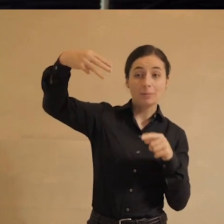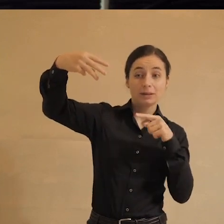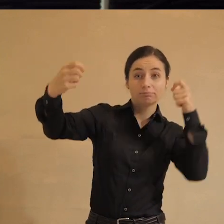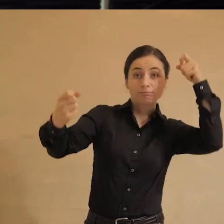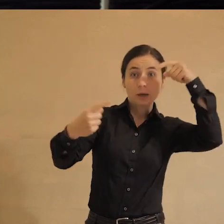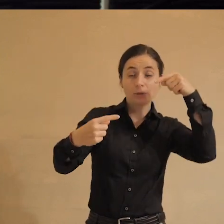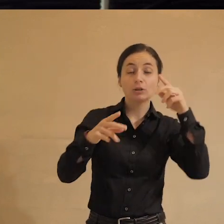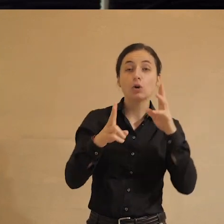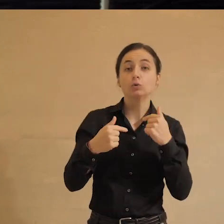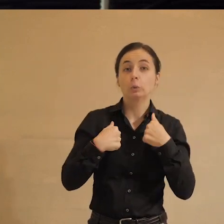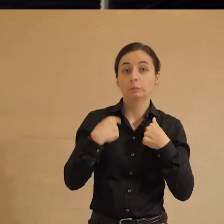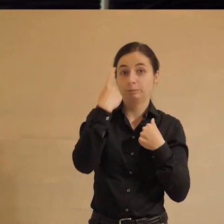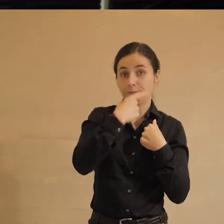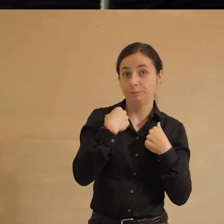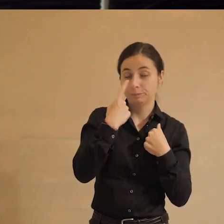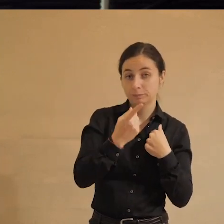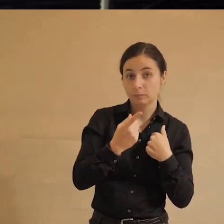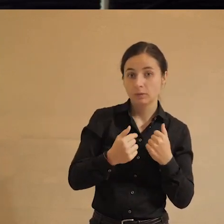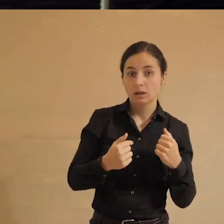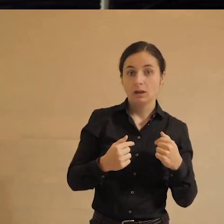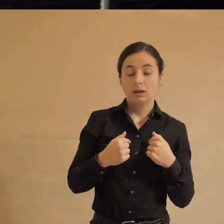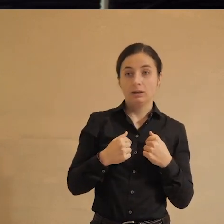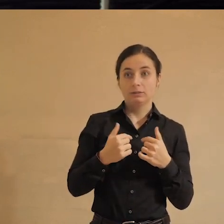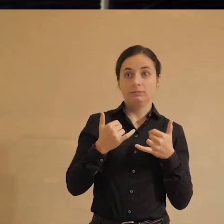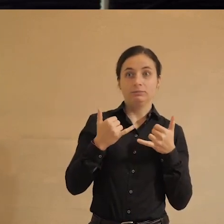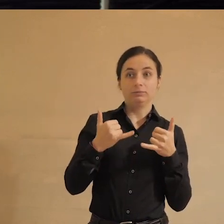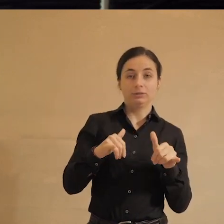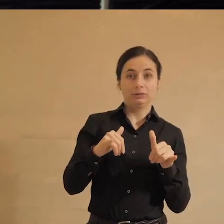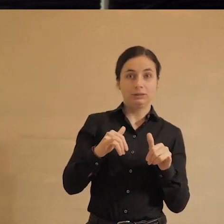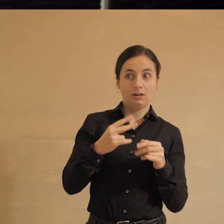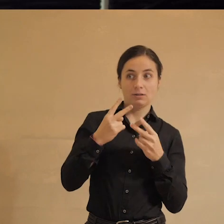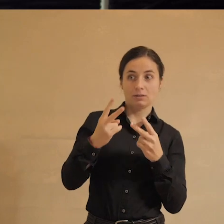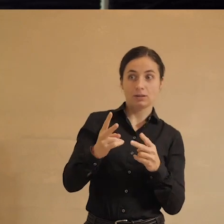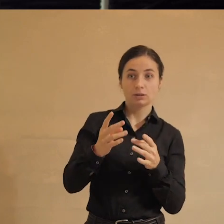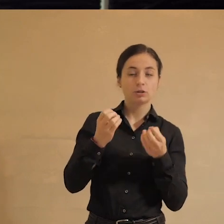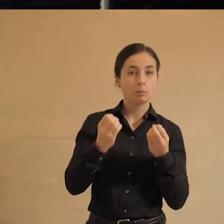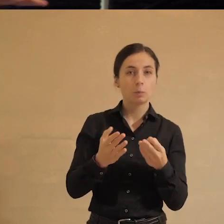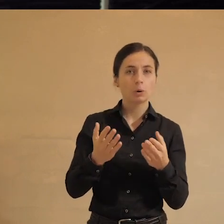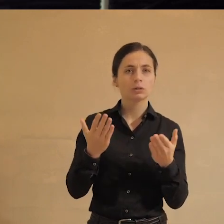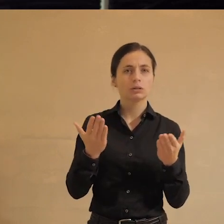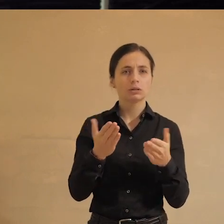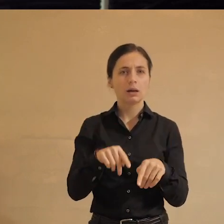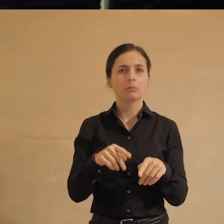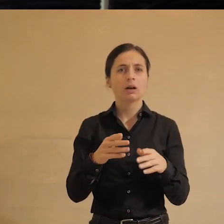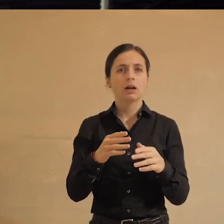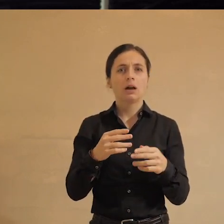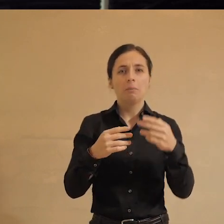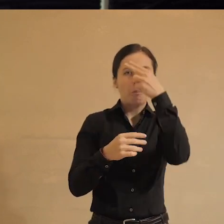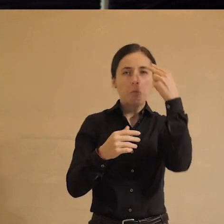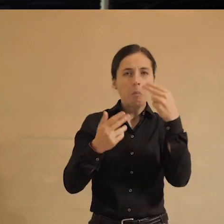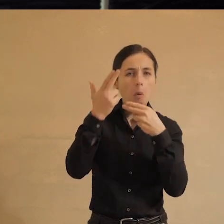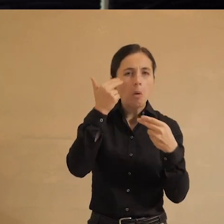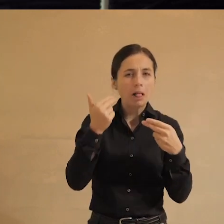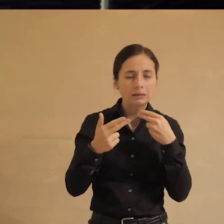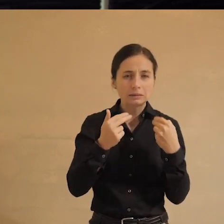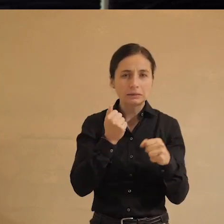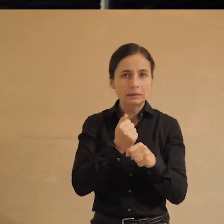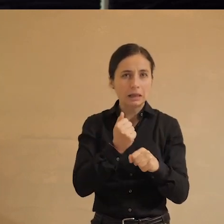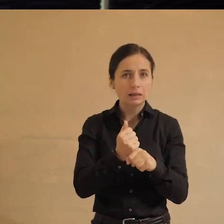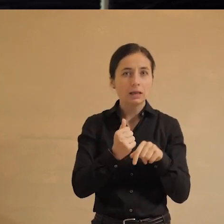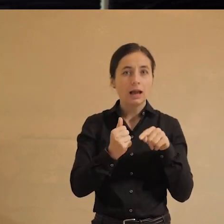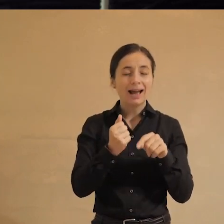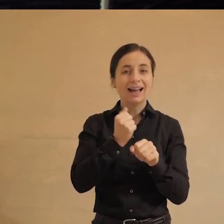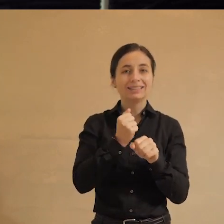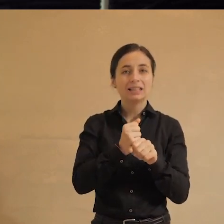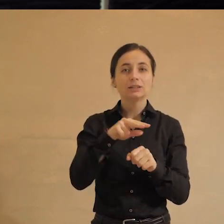определить. Это было совершенно фантасмагорическое зрелище, нужно было не просто какие-то маскировочные полосы на себя наносить, а делать